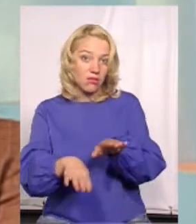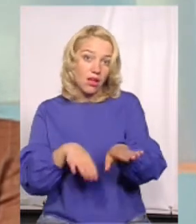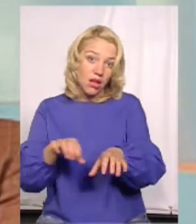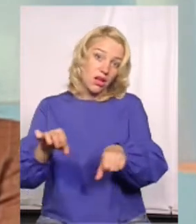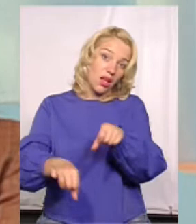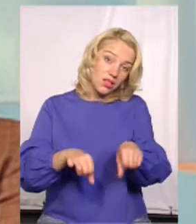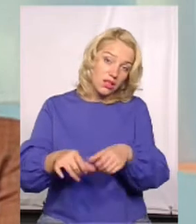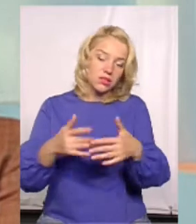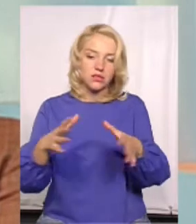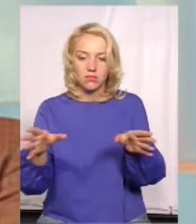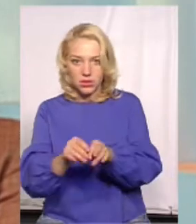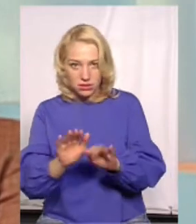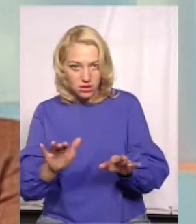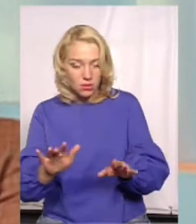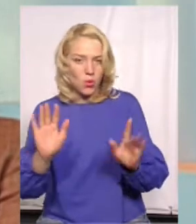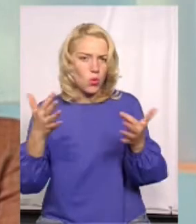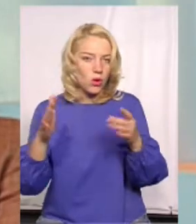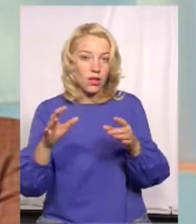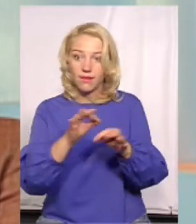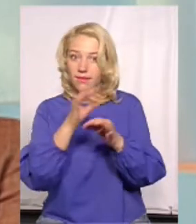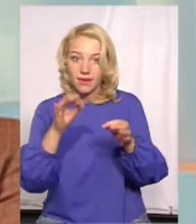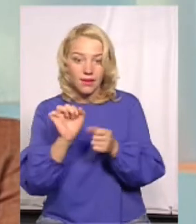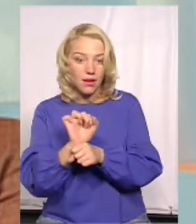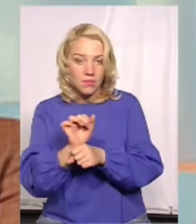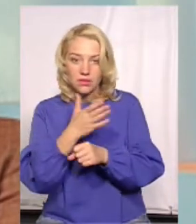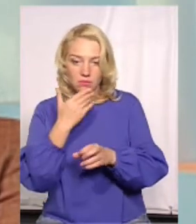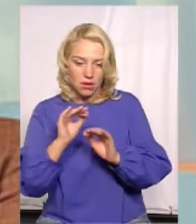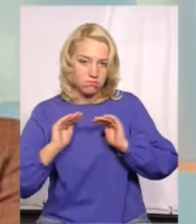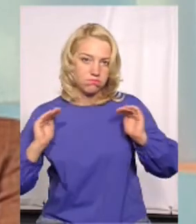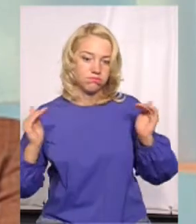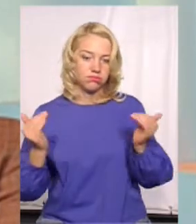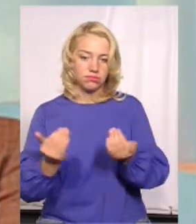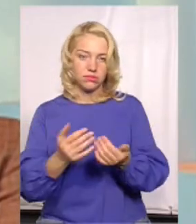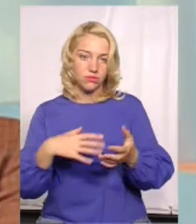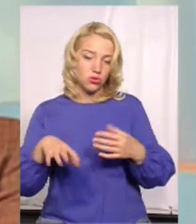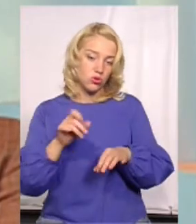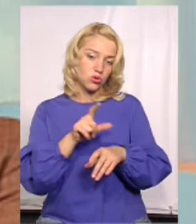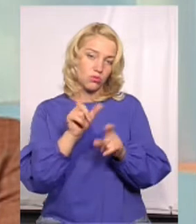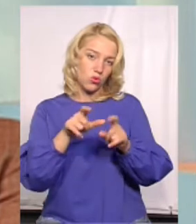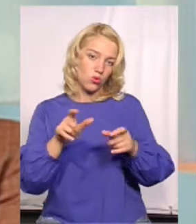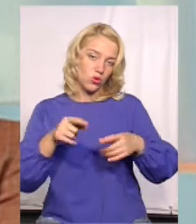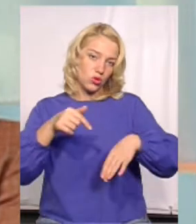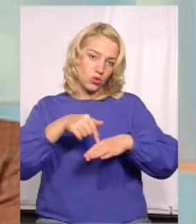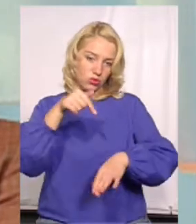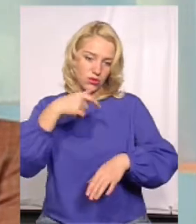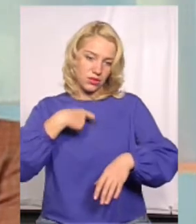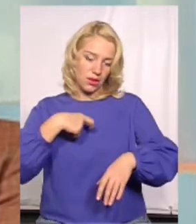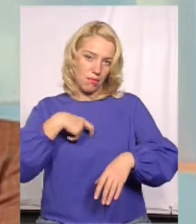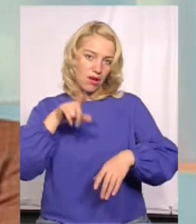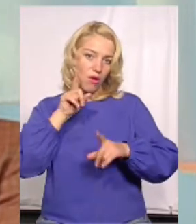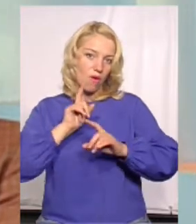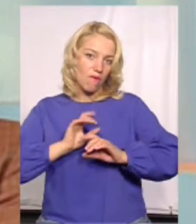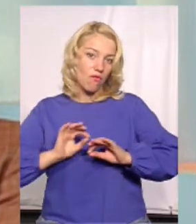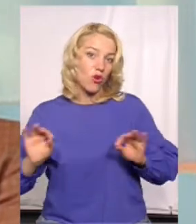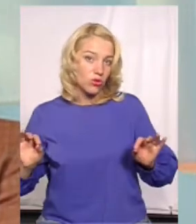виїхати, кататися, з дітьми ганяти, і ніяка машина не проїжджає, все заблоковано, все зроблено для того, щоб люди відчували себе в розпеці і в